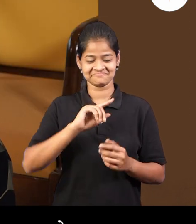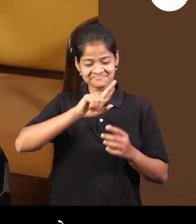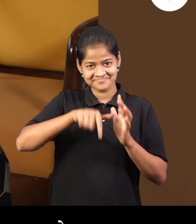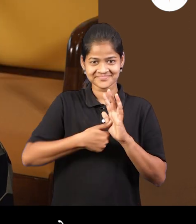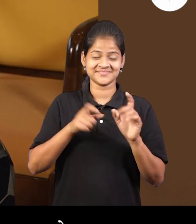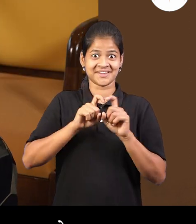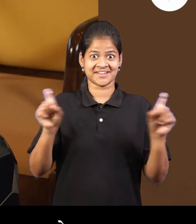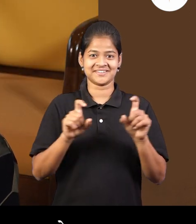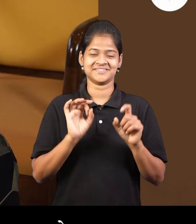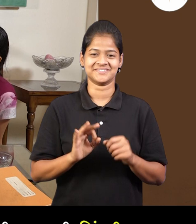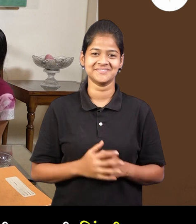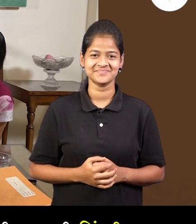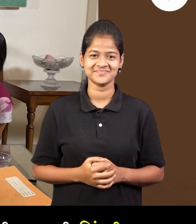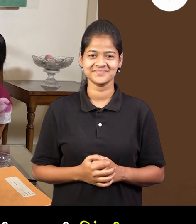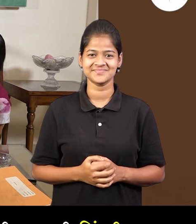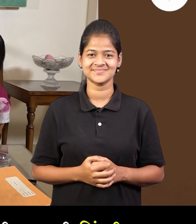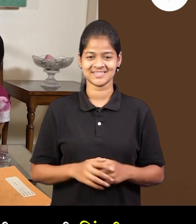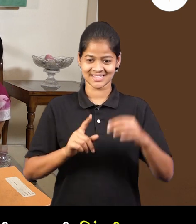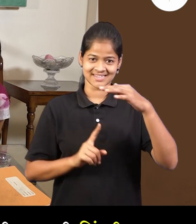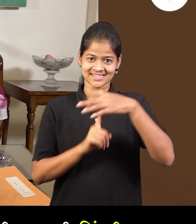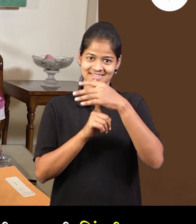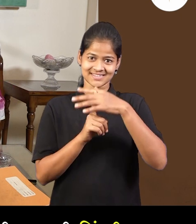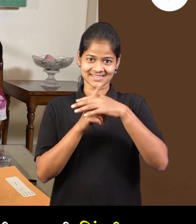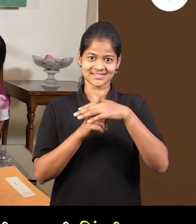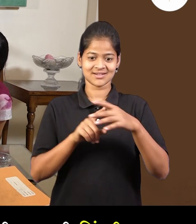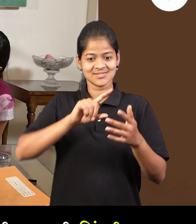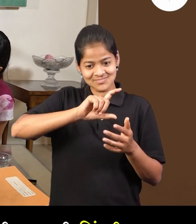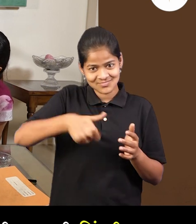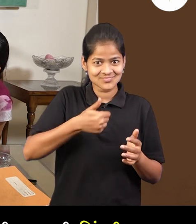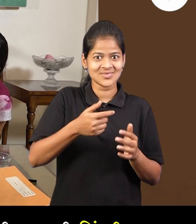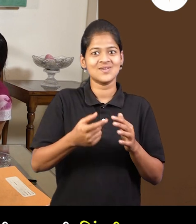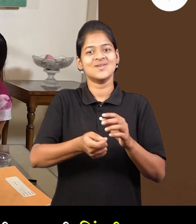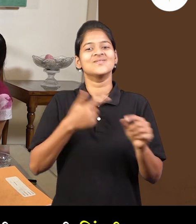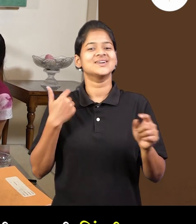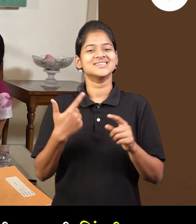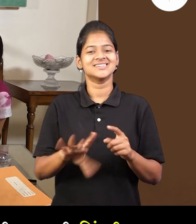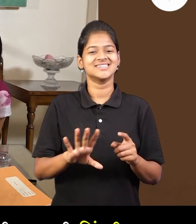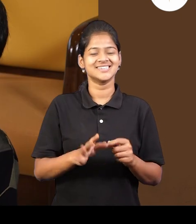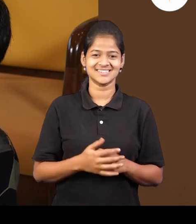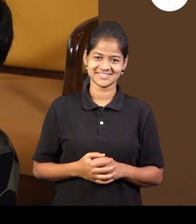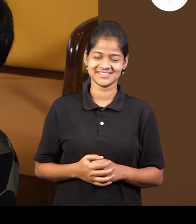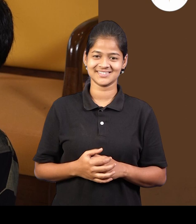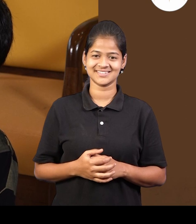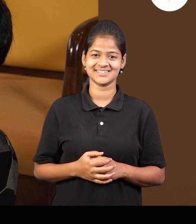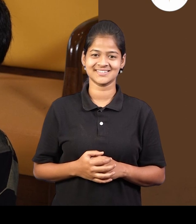किती चान जाला है चीजा गोल हाँ, आता ही पेंसिल हेचात खुपस ली, किजाली अपली भींगरी तयार